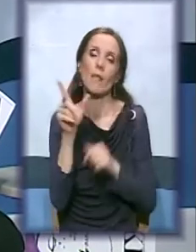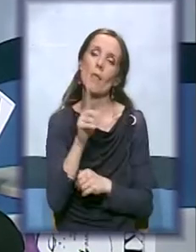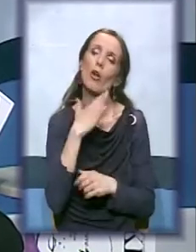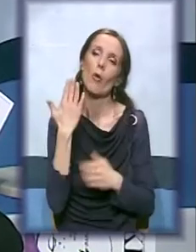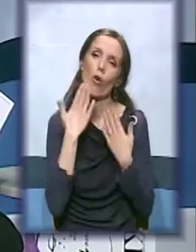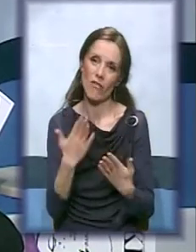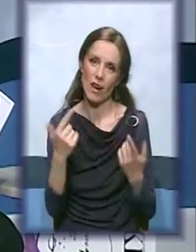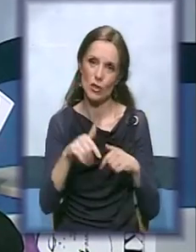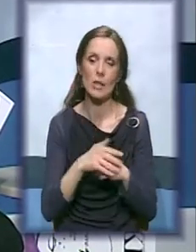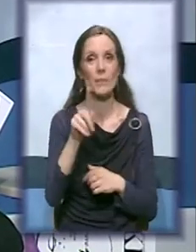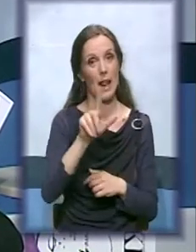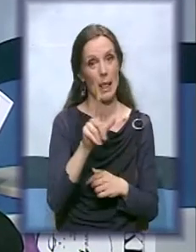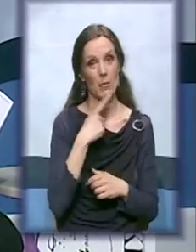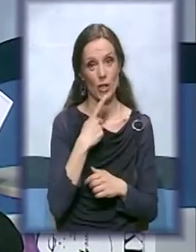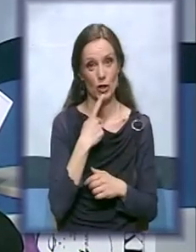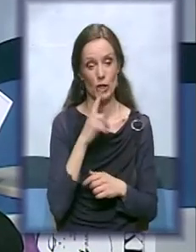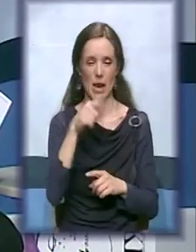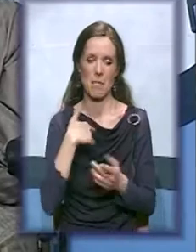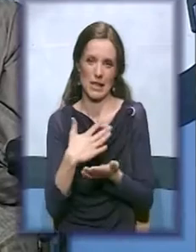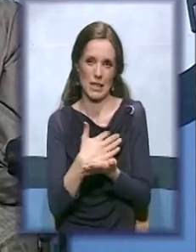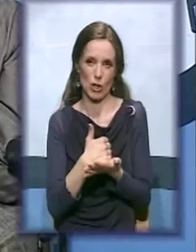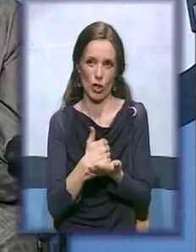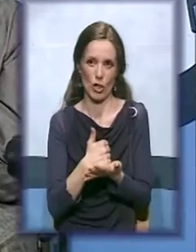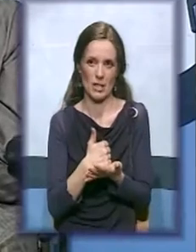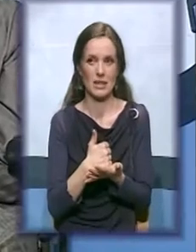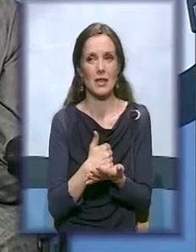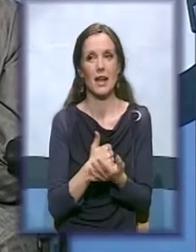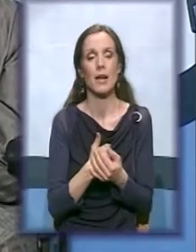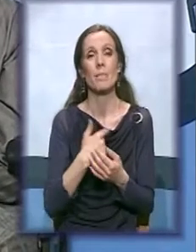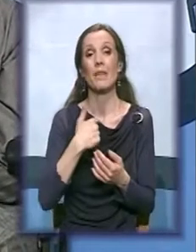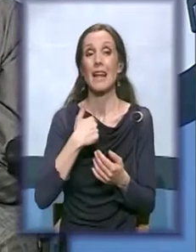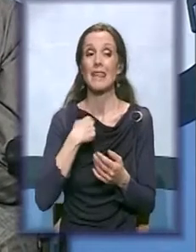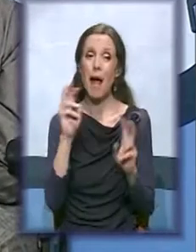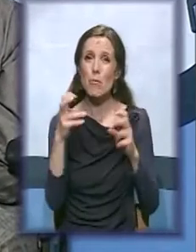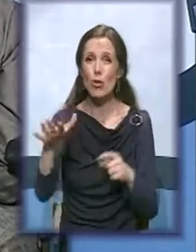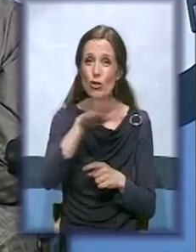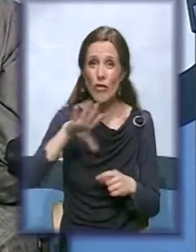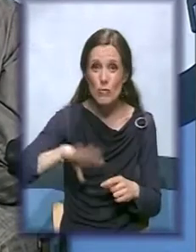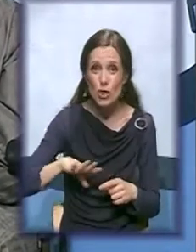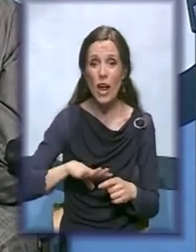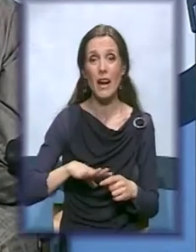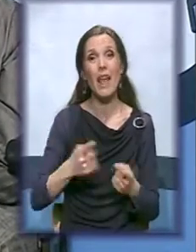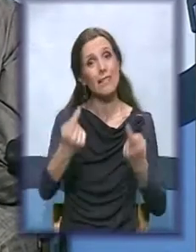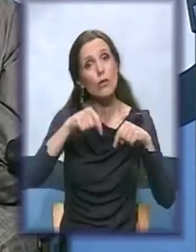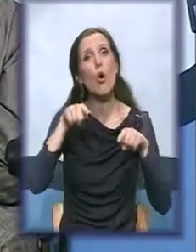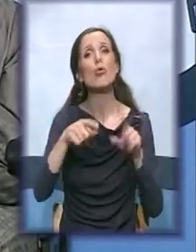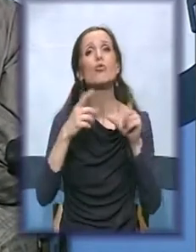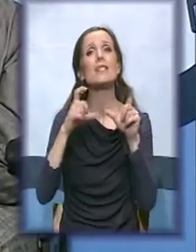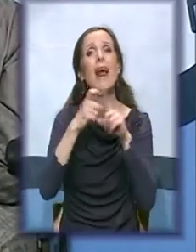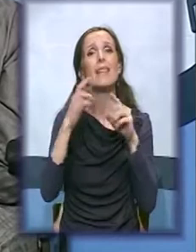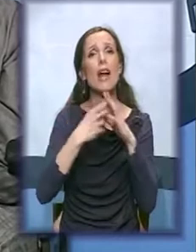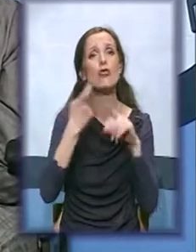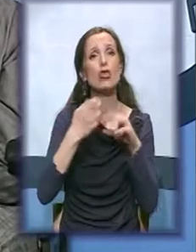hvala. Molim, ja bih iskoristila zaista da pozovem žene da dođu u sredočku dva, da se